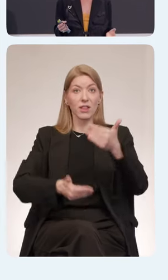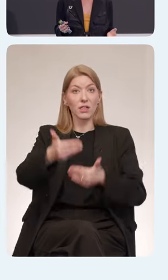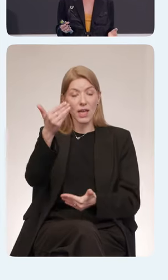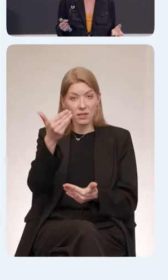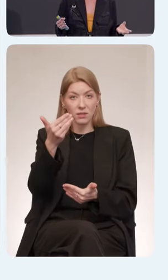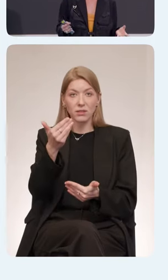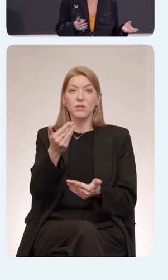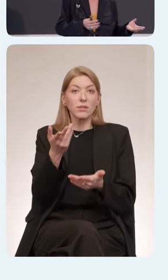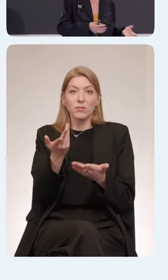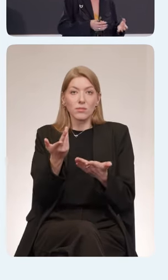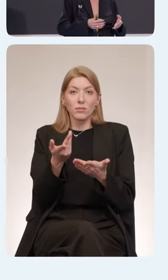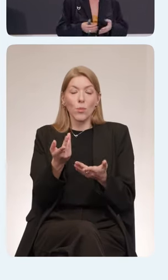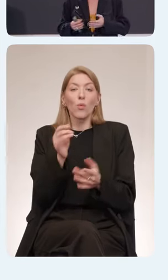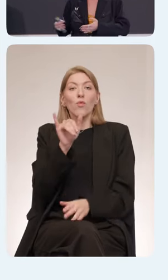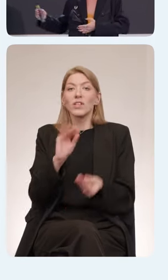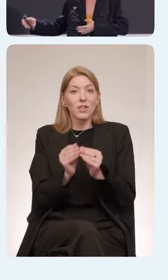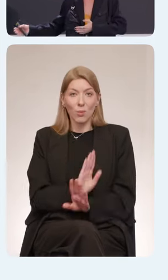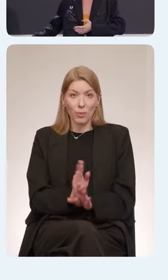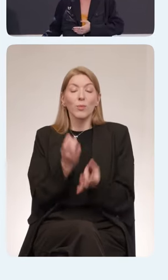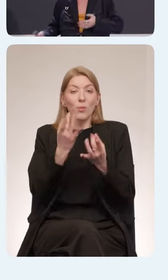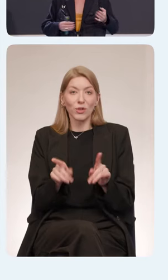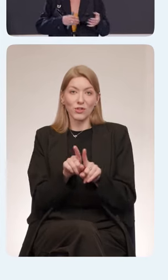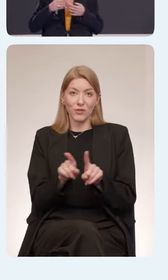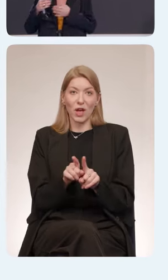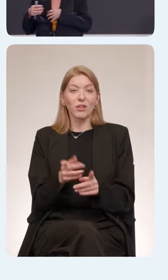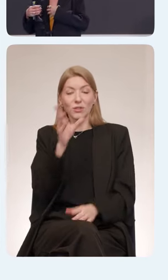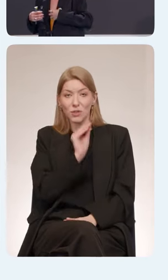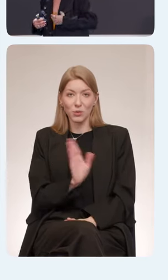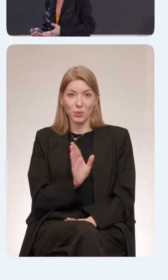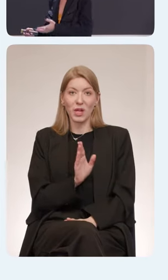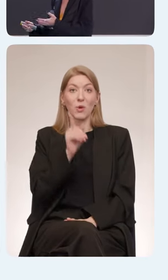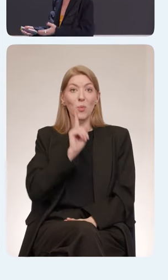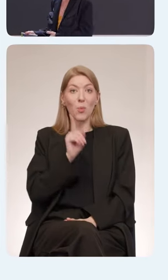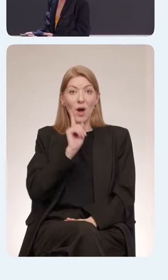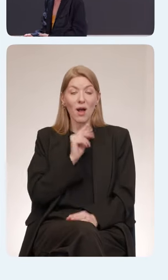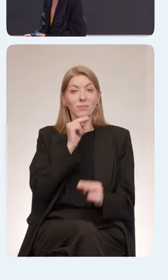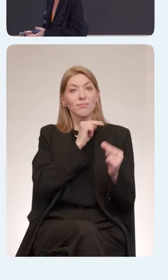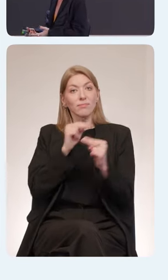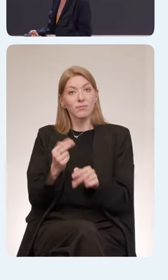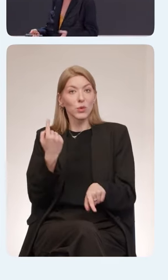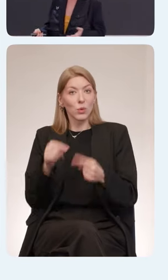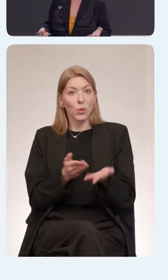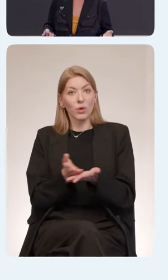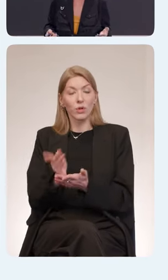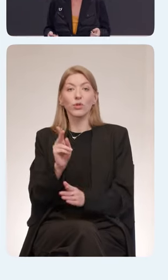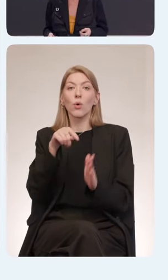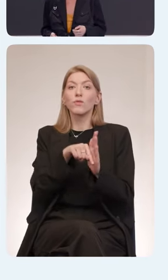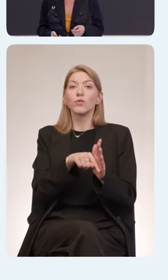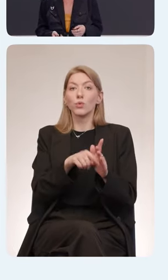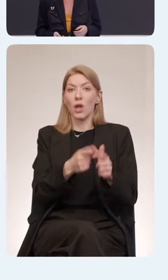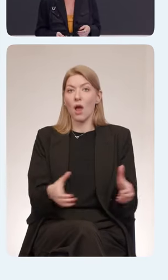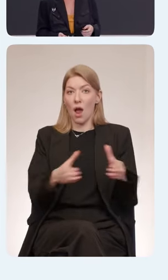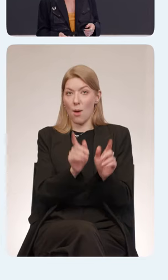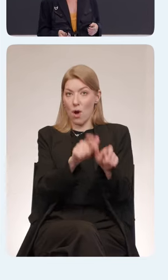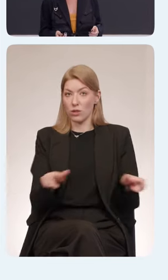проблемы. Просто вы пока этим еще не успели заняться, или вы пока не успели убедить людей, которые работают в этой команде, что им бы надо